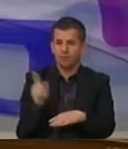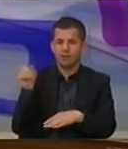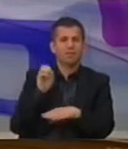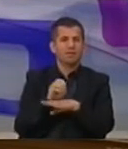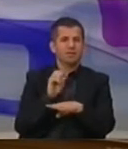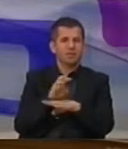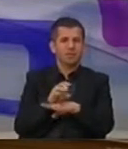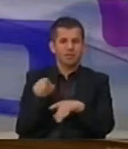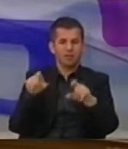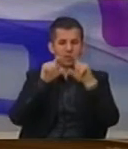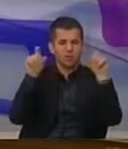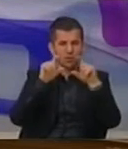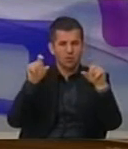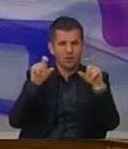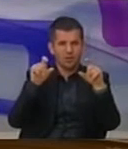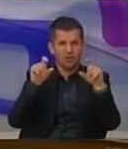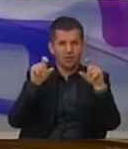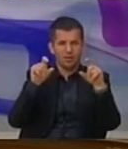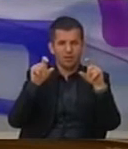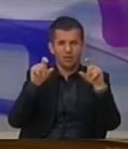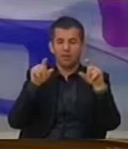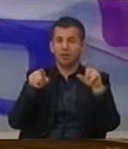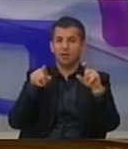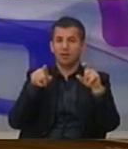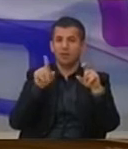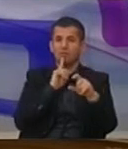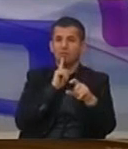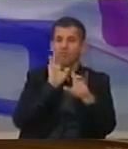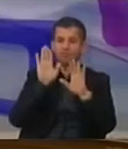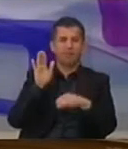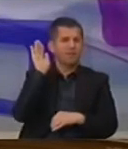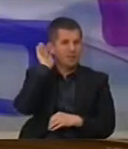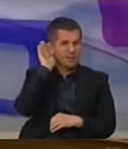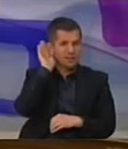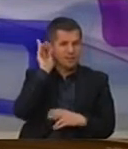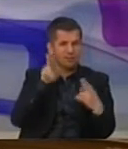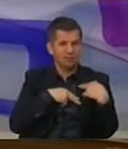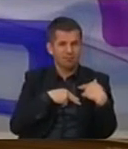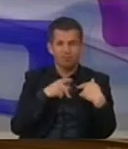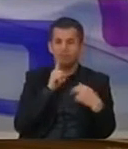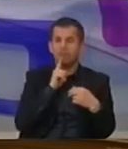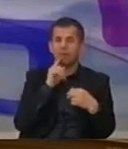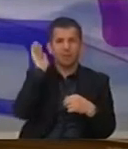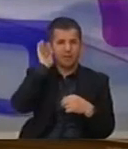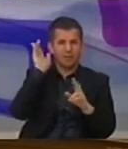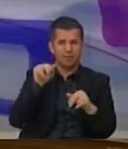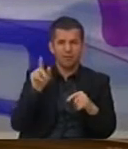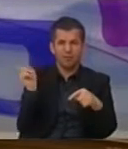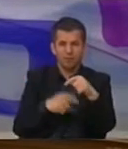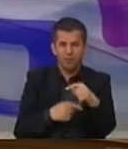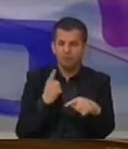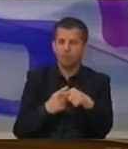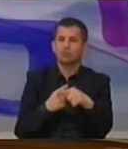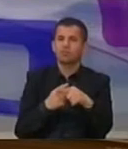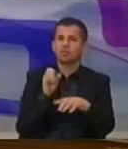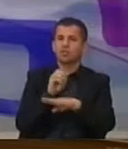institucioneve nacionale janë në diskrecionin i ministrit në të tëtë ministri shkarkon dhe mërën